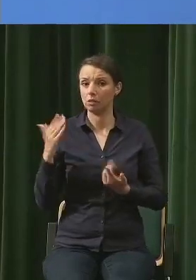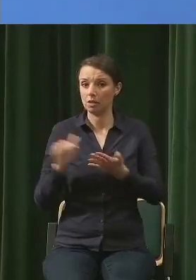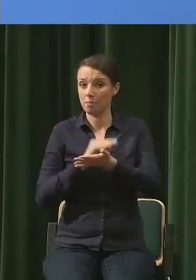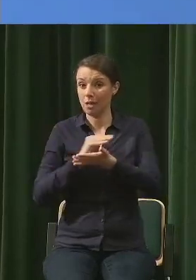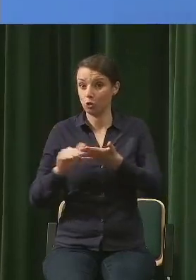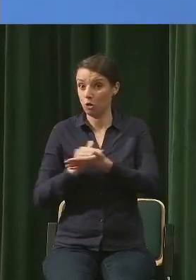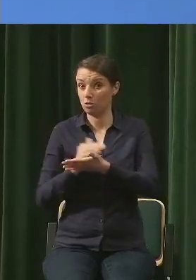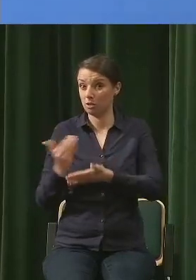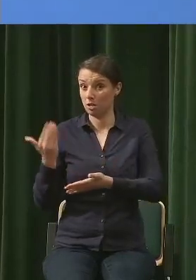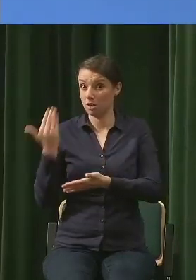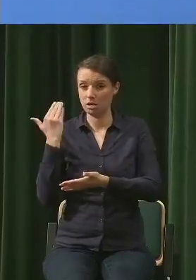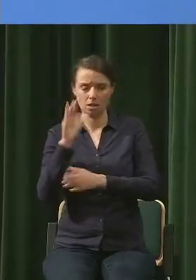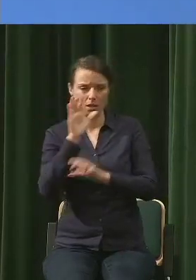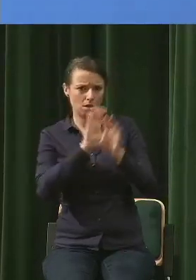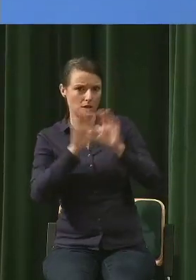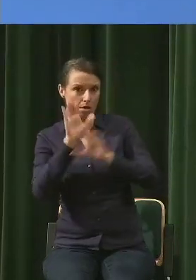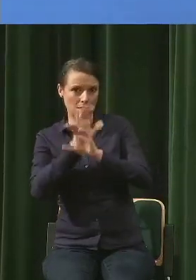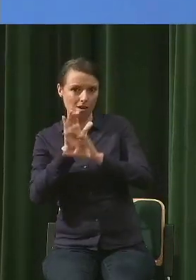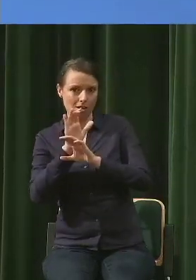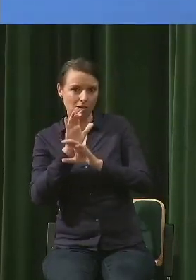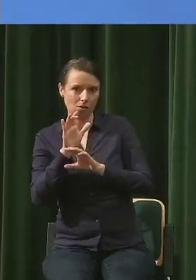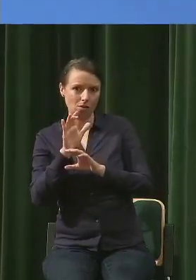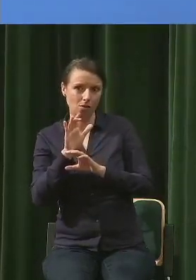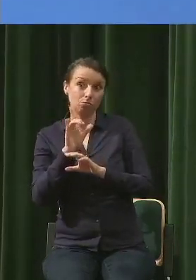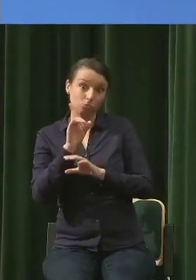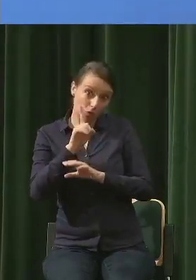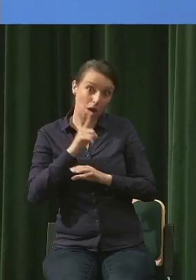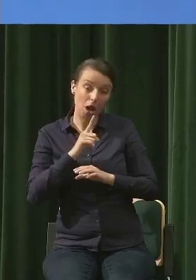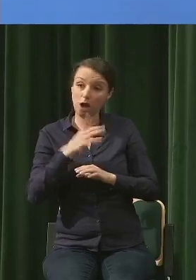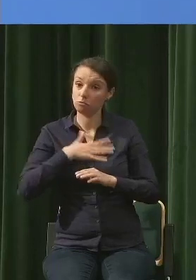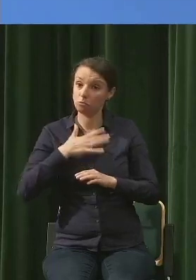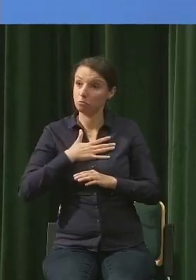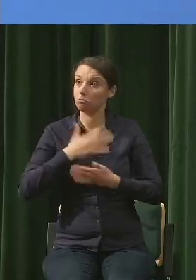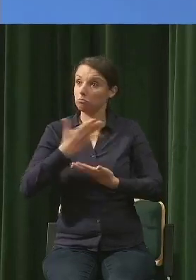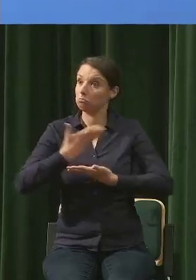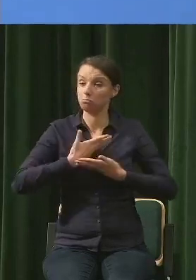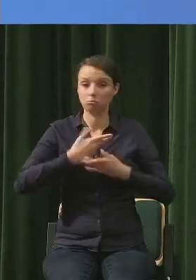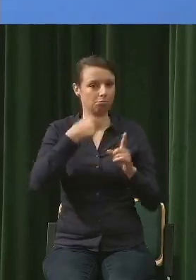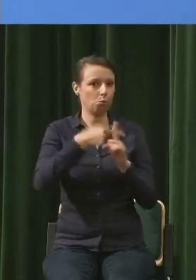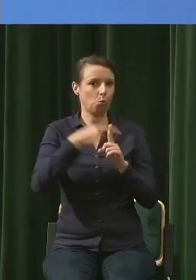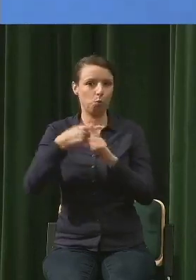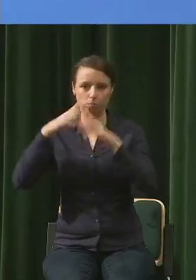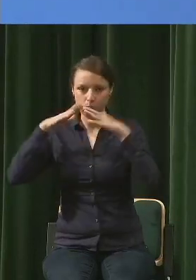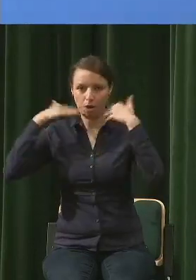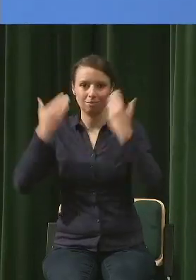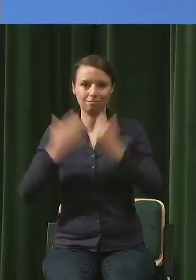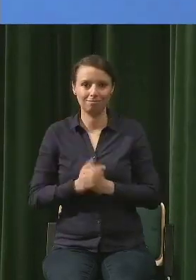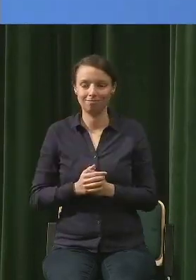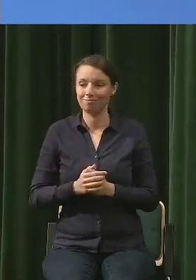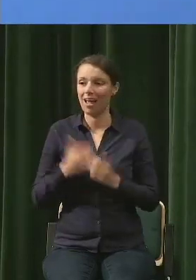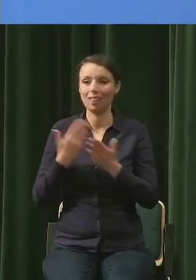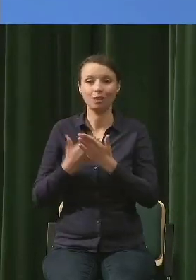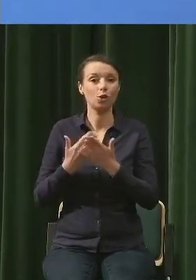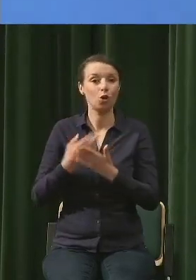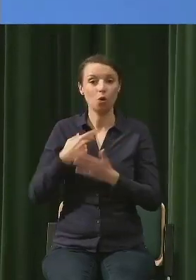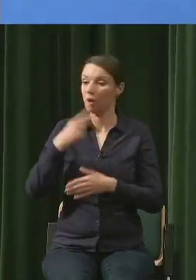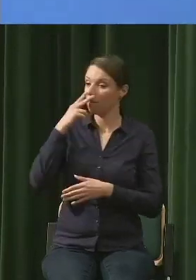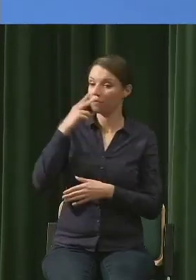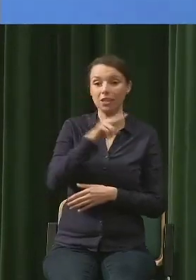wbrew pozorom napawam je optymizmem. To znaczy, że ludzie są w stanie